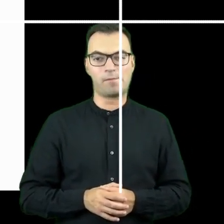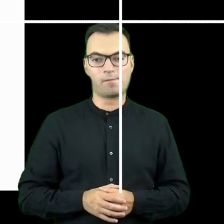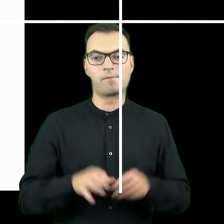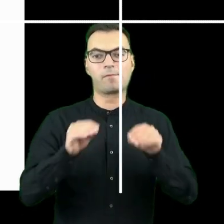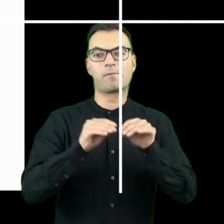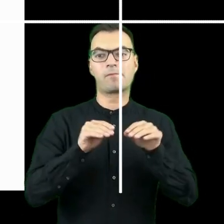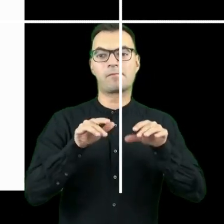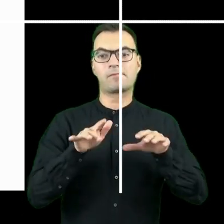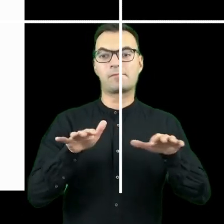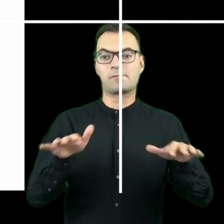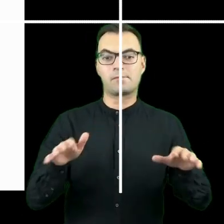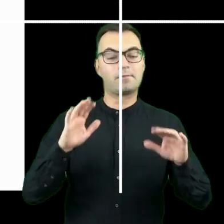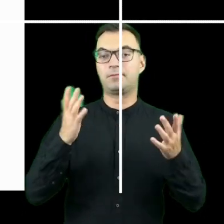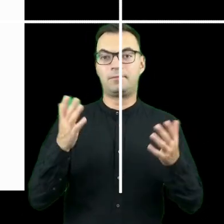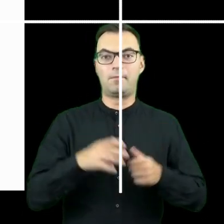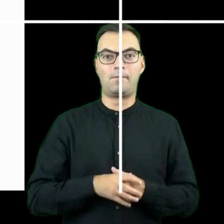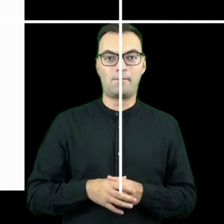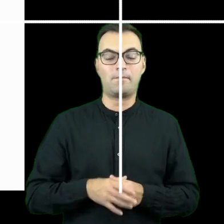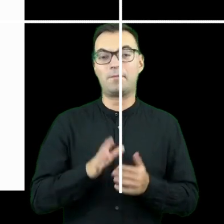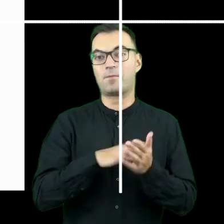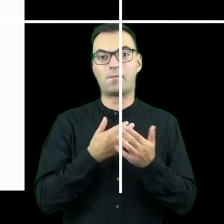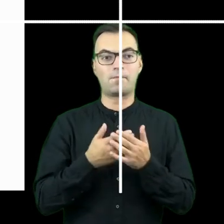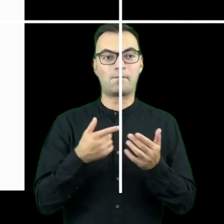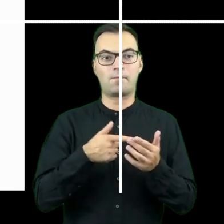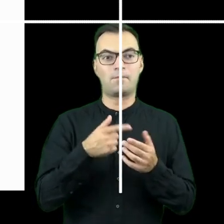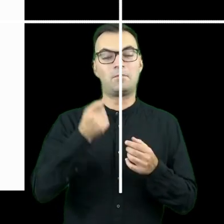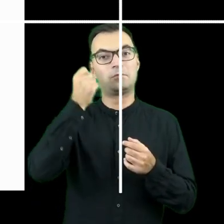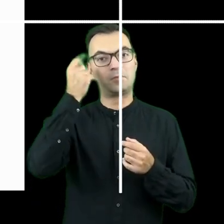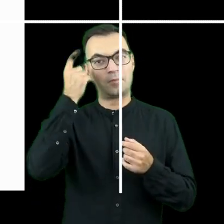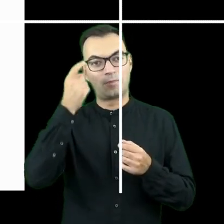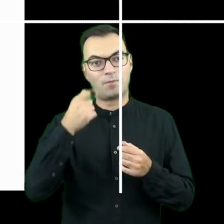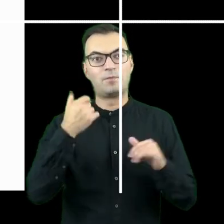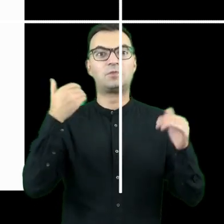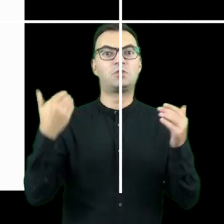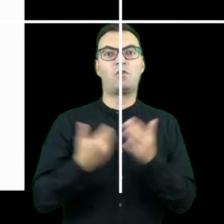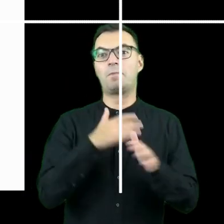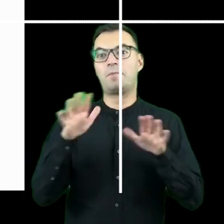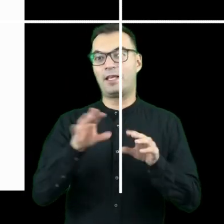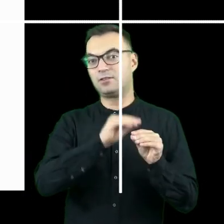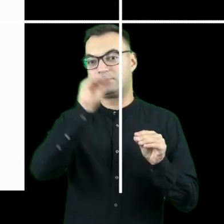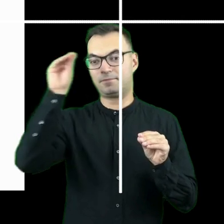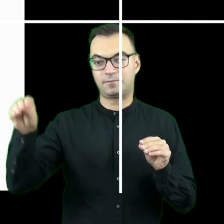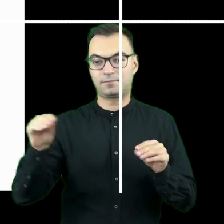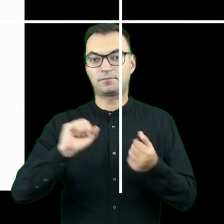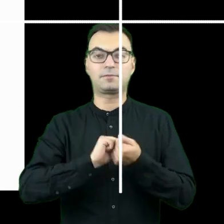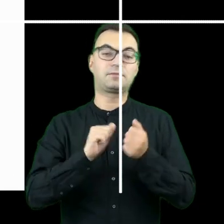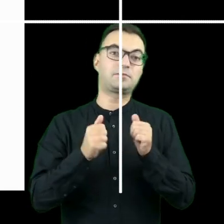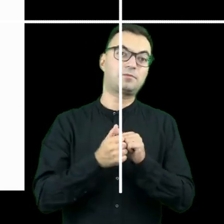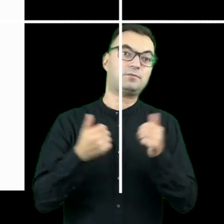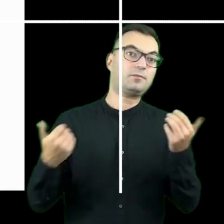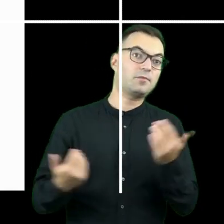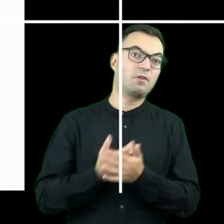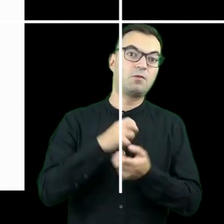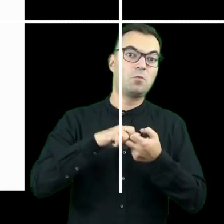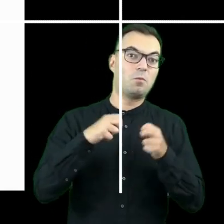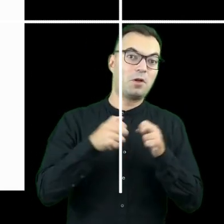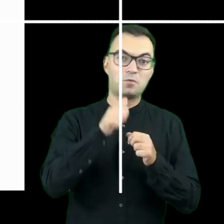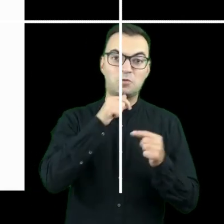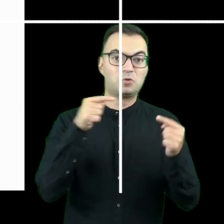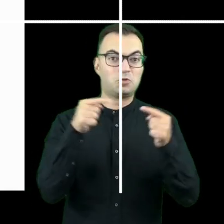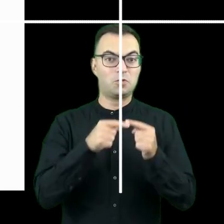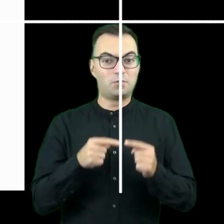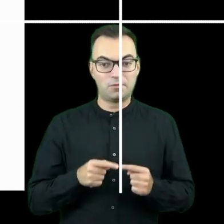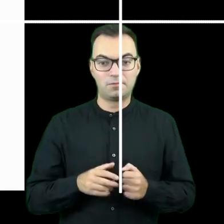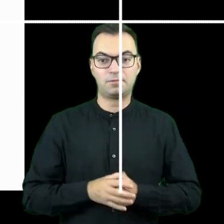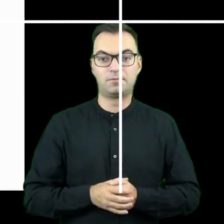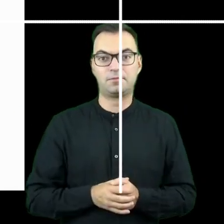Upowszechnienie może obejmować zastosowanie go w nowych miejscach lub w obliczu nowych problemów lub znalezienie jakiejkolwiek